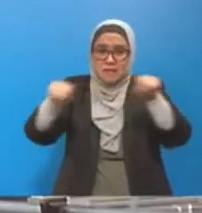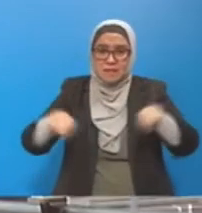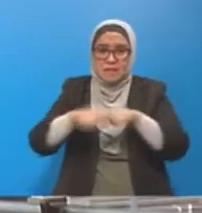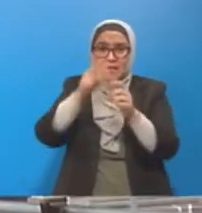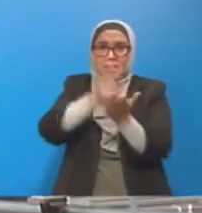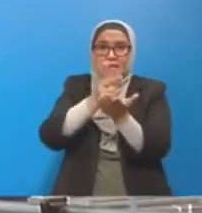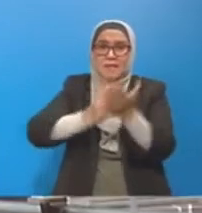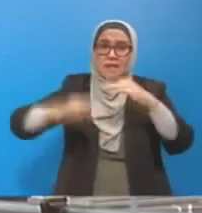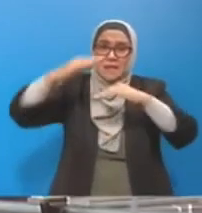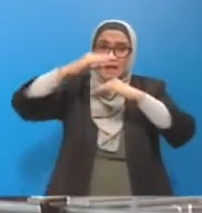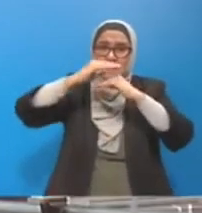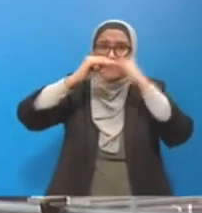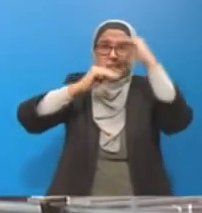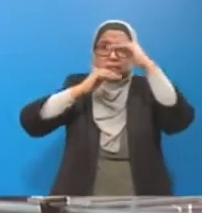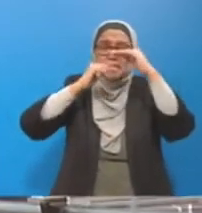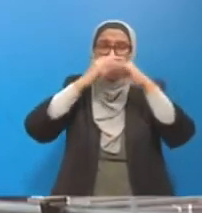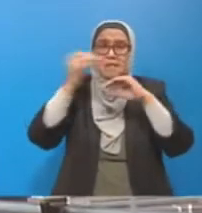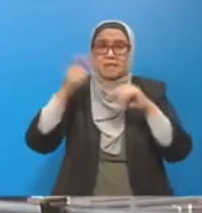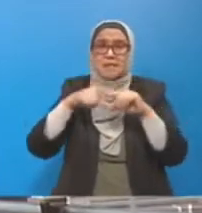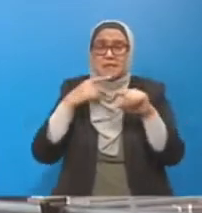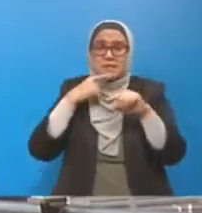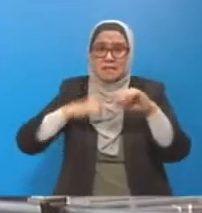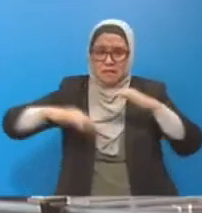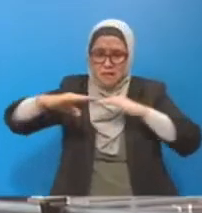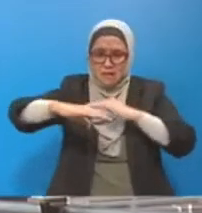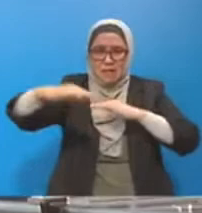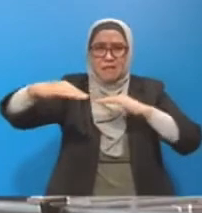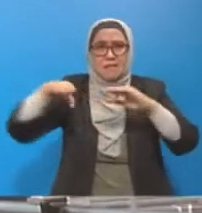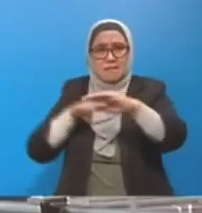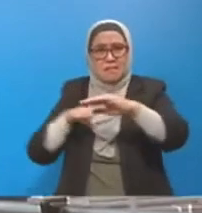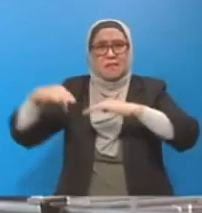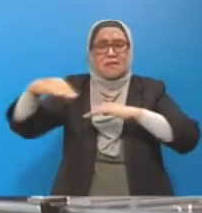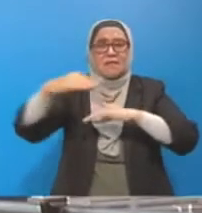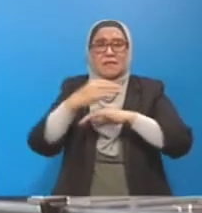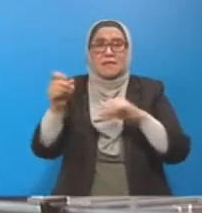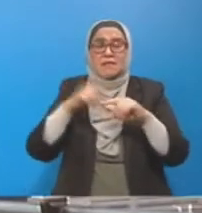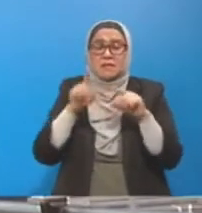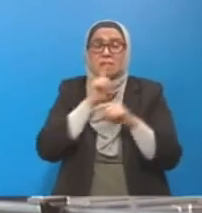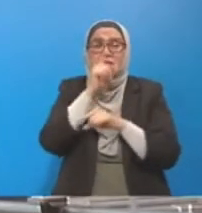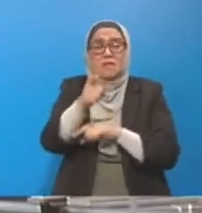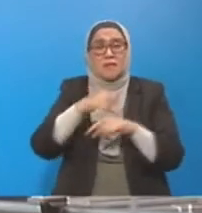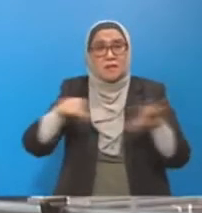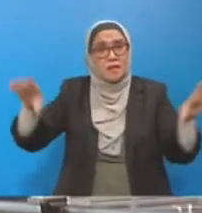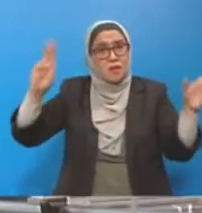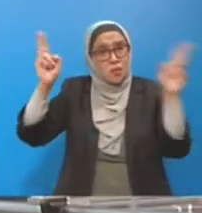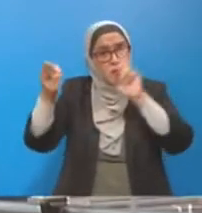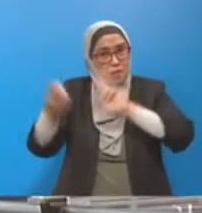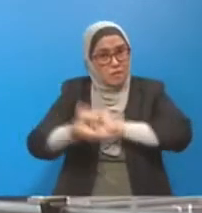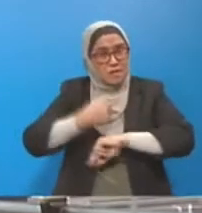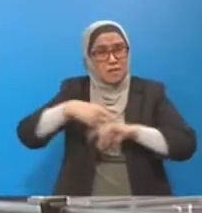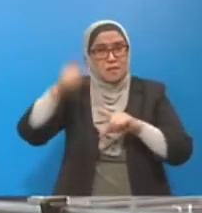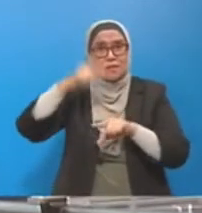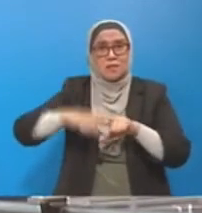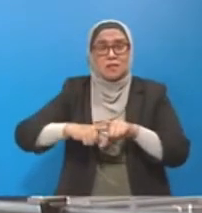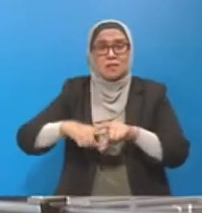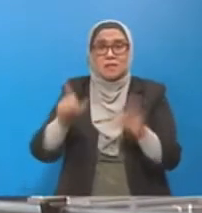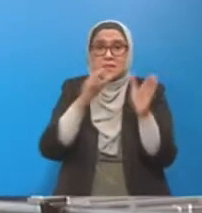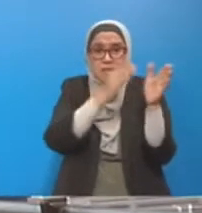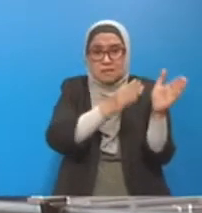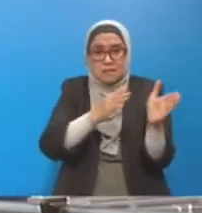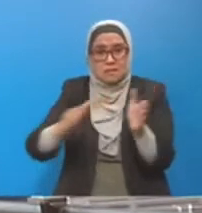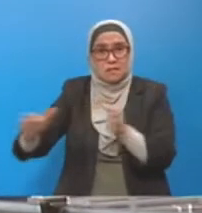membangunkan semula PPR dengan konsep yang baru ini sebagai strategi jangka panjang kepada penduduk di PPR